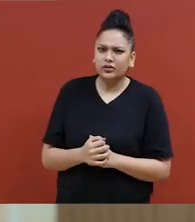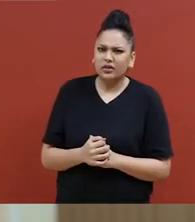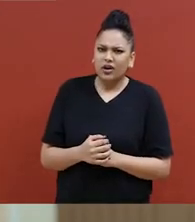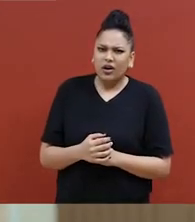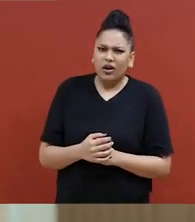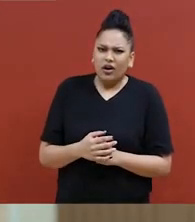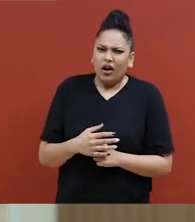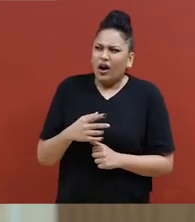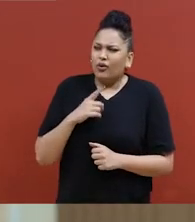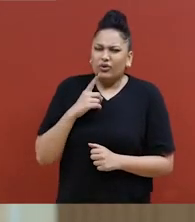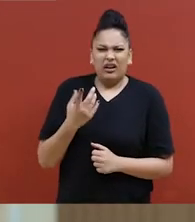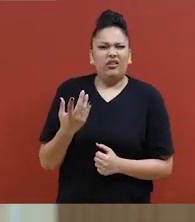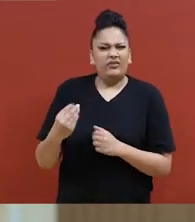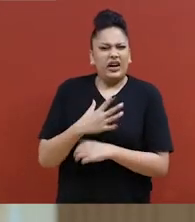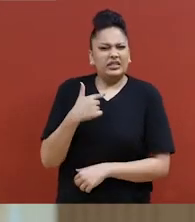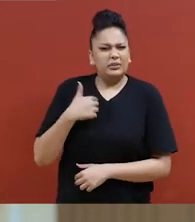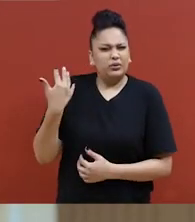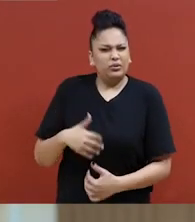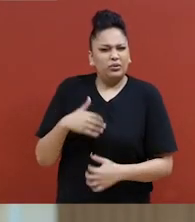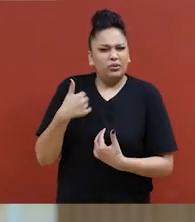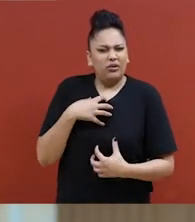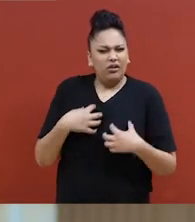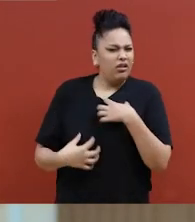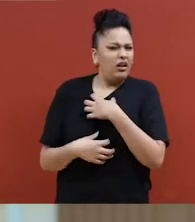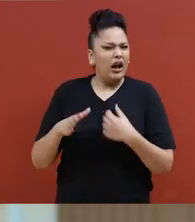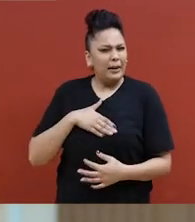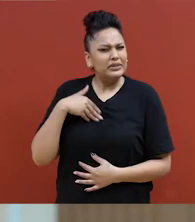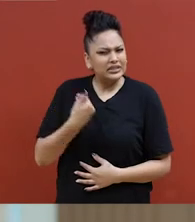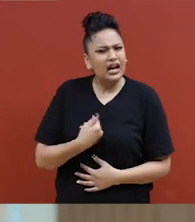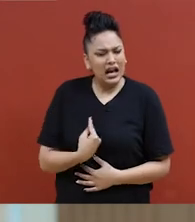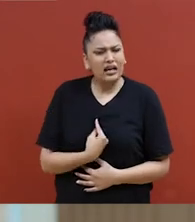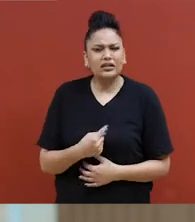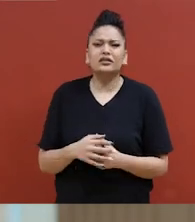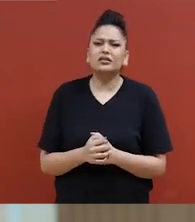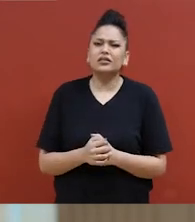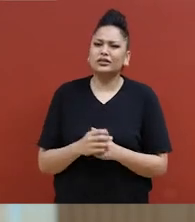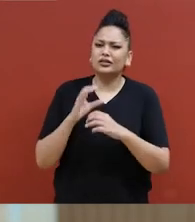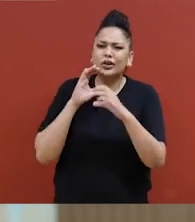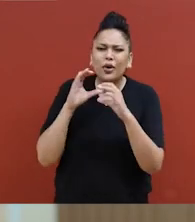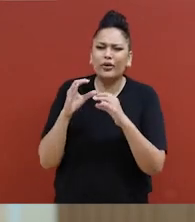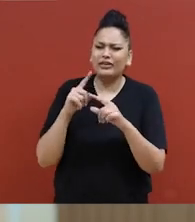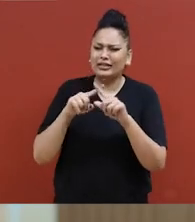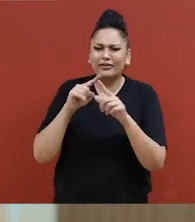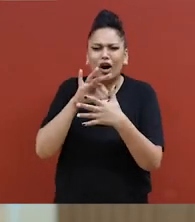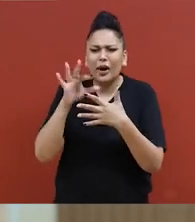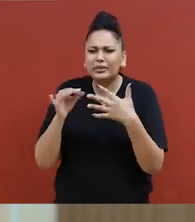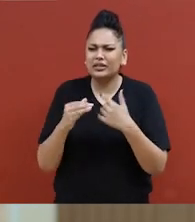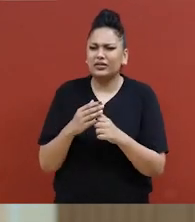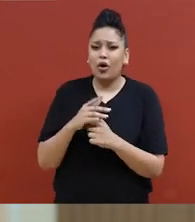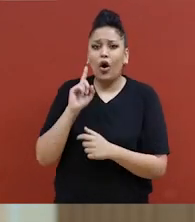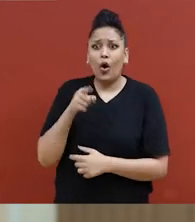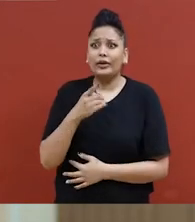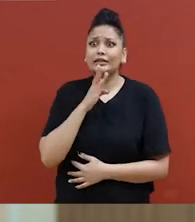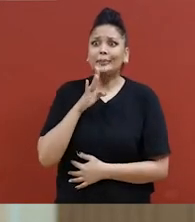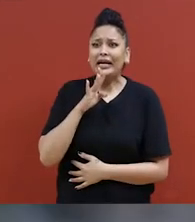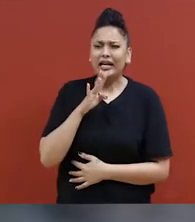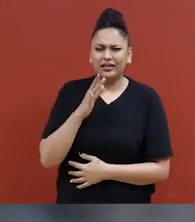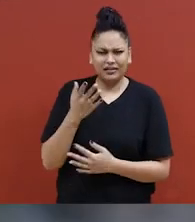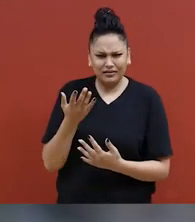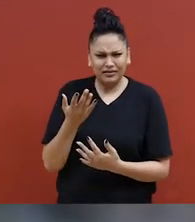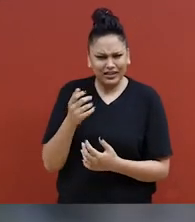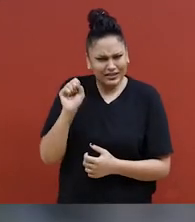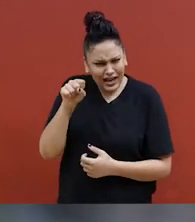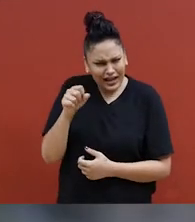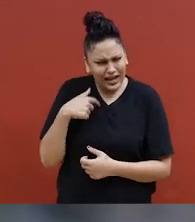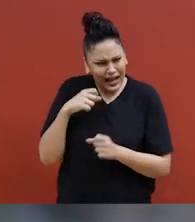répondu, Oui. » J'étais si bouleversée parce qu'il y a tellement de façons différentes de communiquer à part la voix. Je leur ai